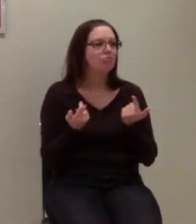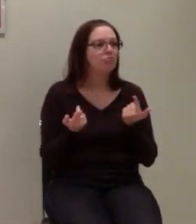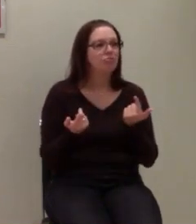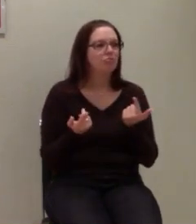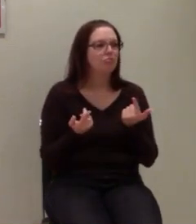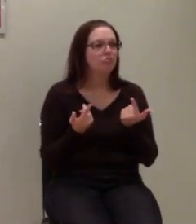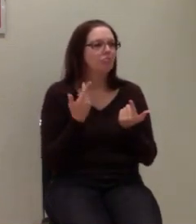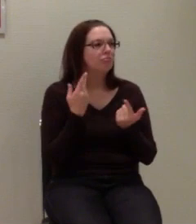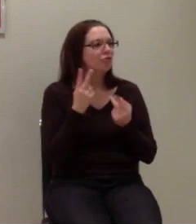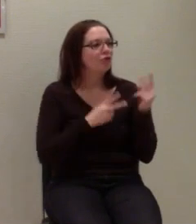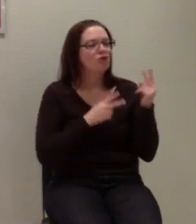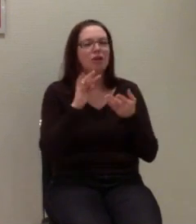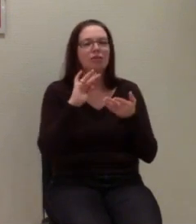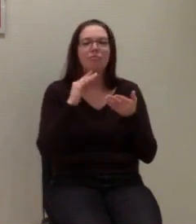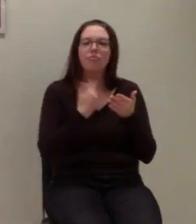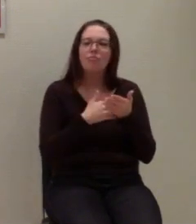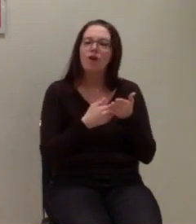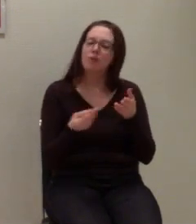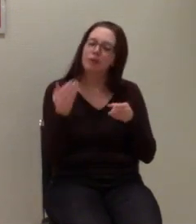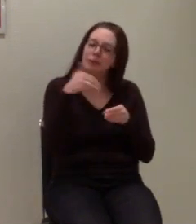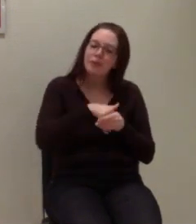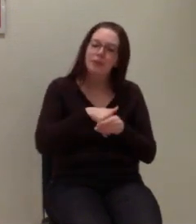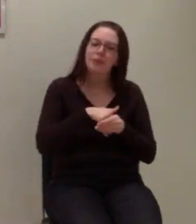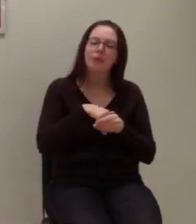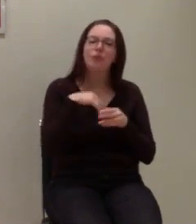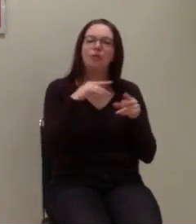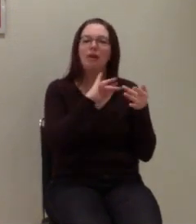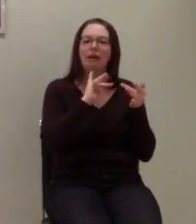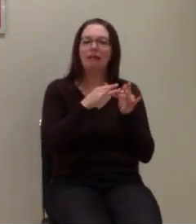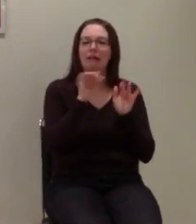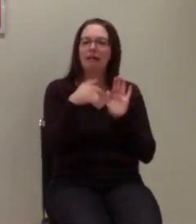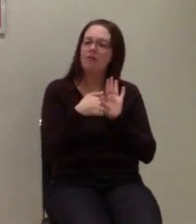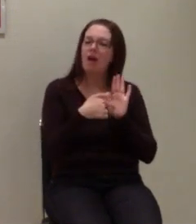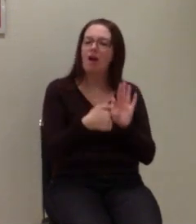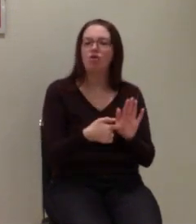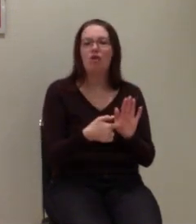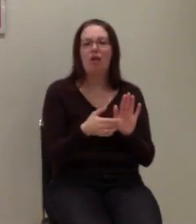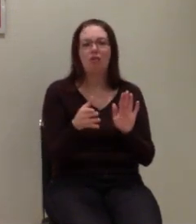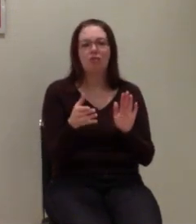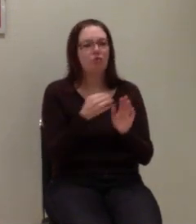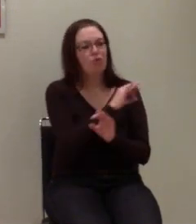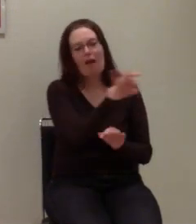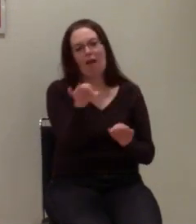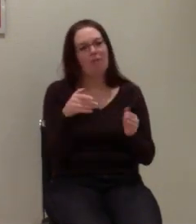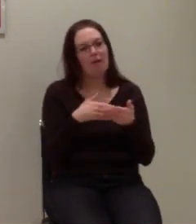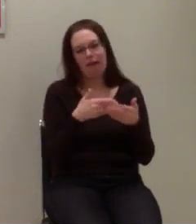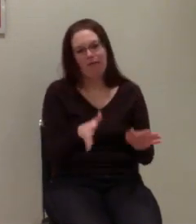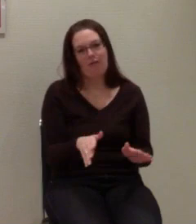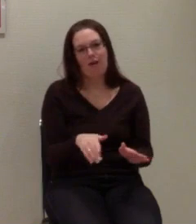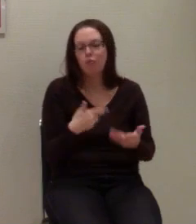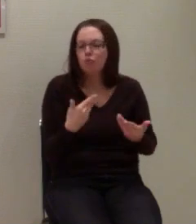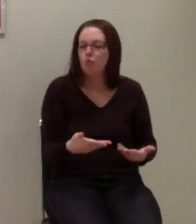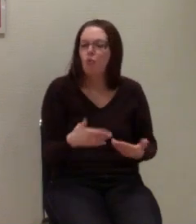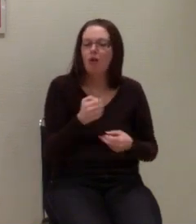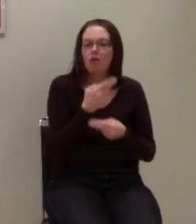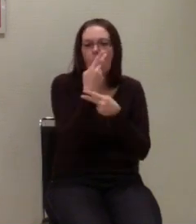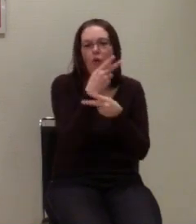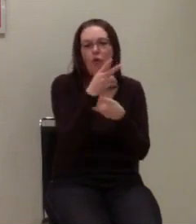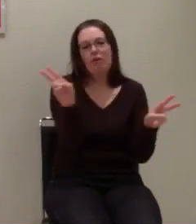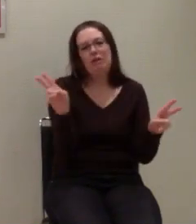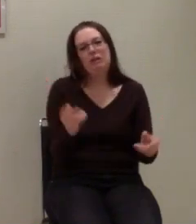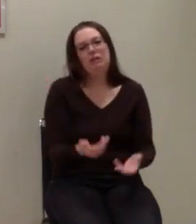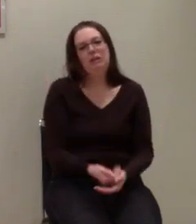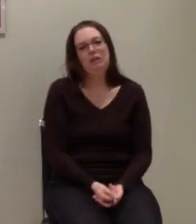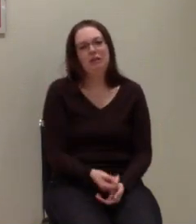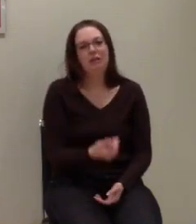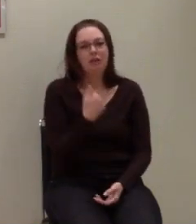das alles lesbar und darstellbar ist, etc., das mal irgendwas Witziges macht und das dann halt eben auf diese Art veröffentlicht. Ich denke, da würden wir